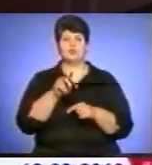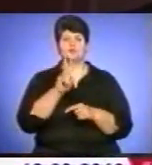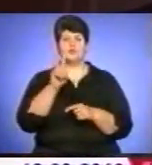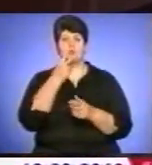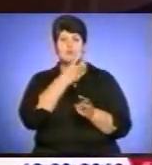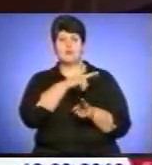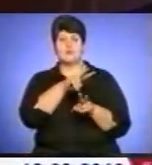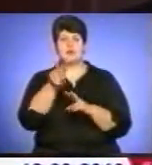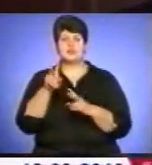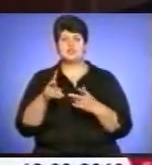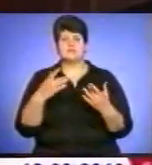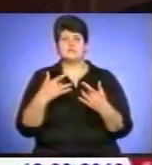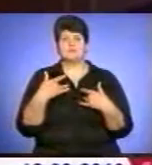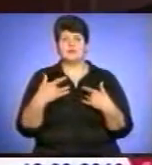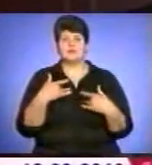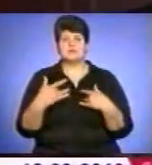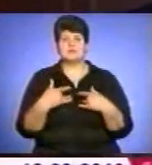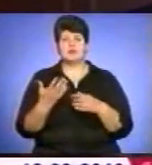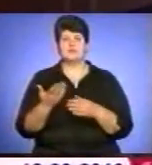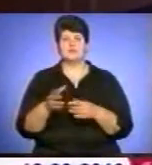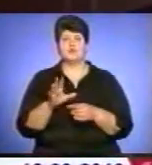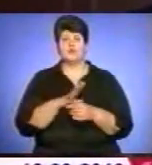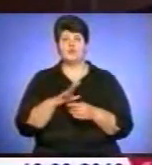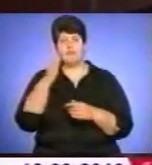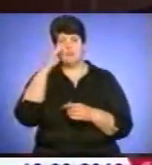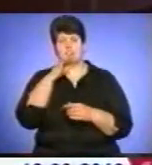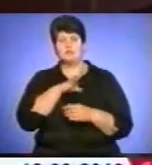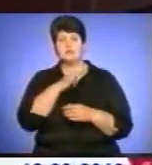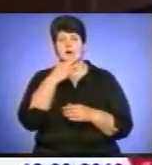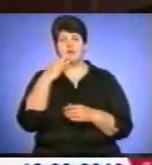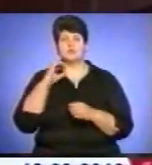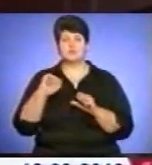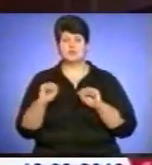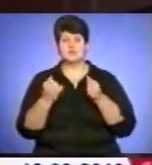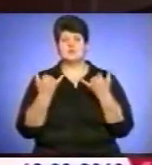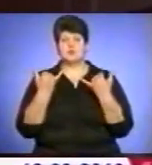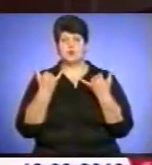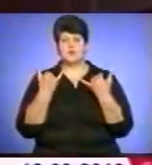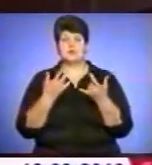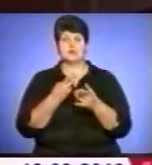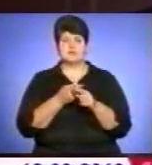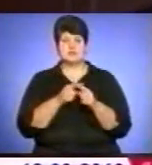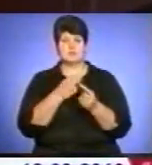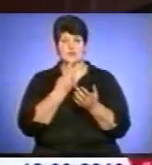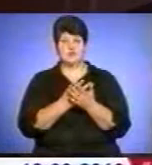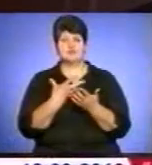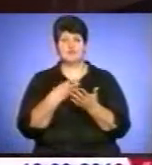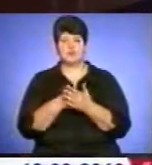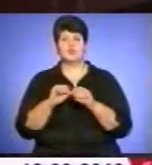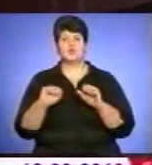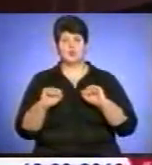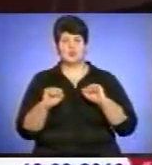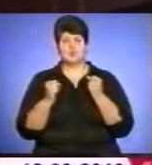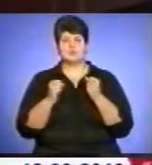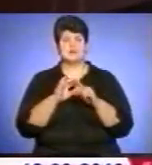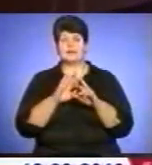гарний концерт. Батька було багато друзів, вони сьогодні підтверджують свою дружбу. Як